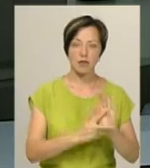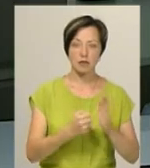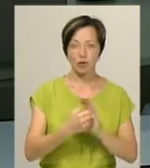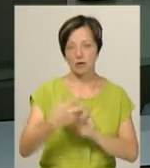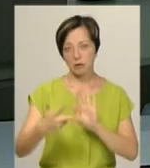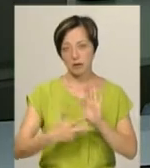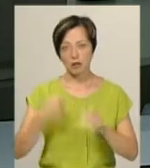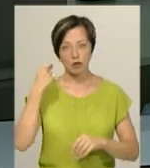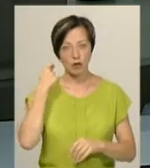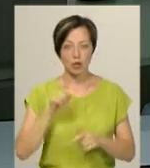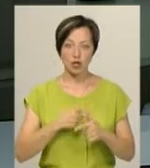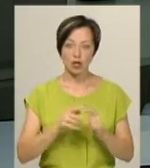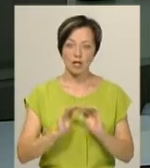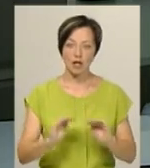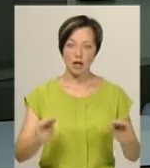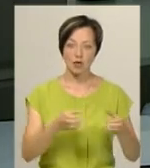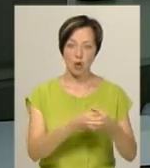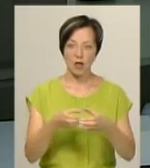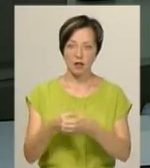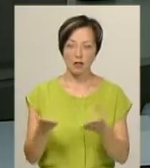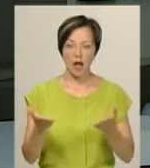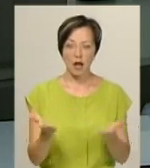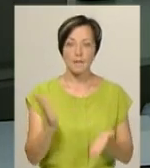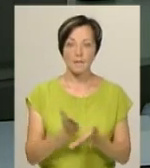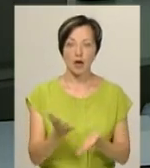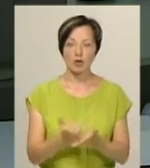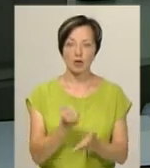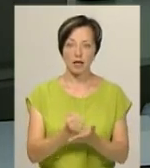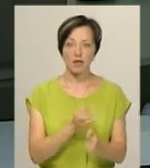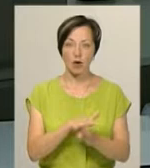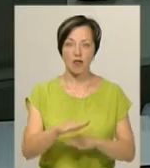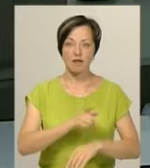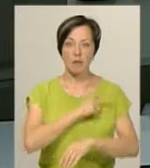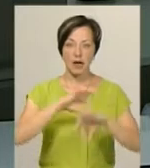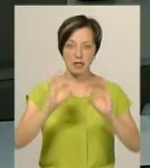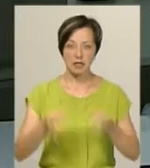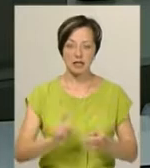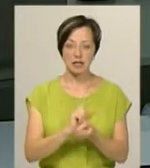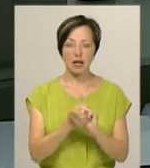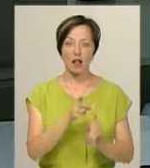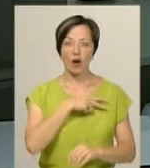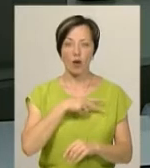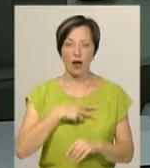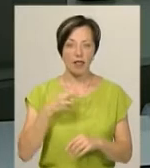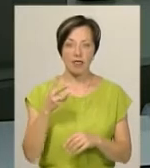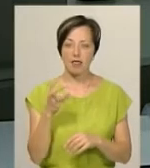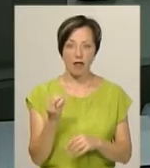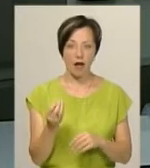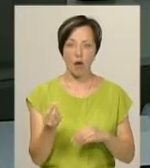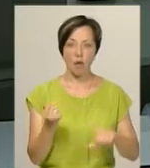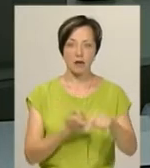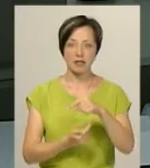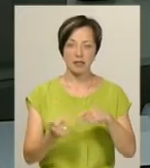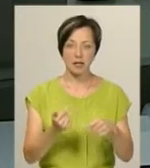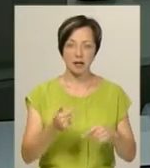18 років, чи дитячі колективи, які мають досягнення в виконавській майстерності, стали лауреатами некомерційних мистецьких